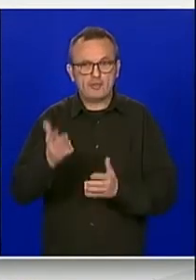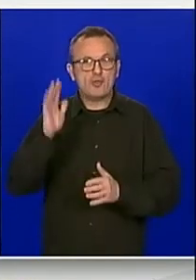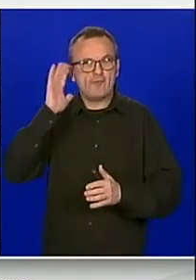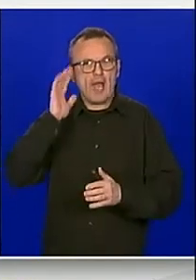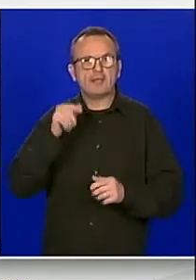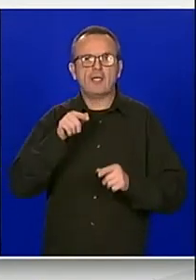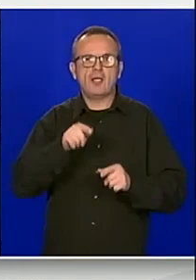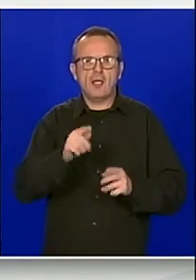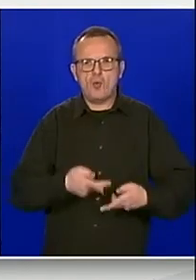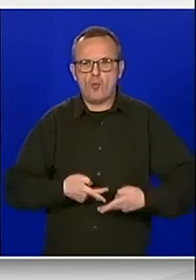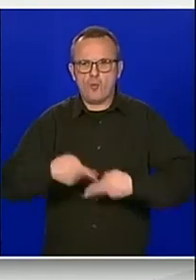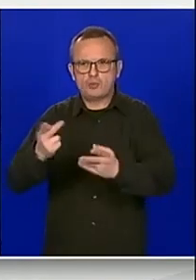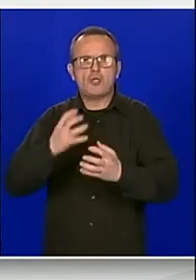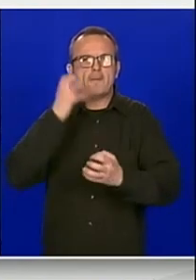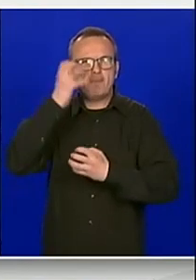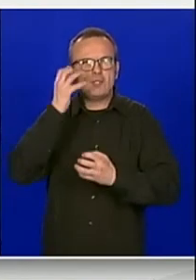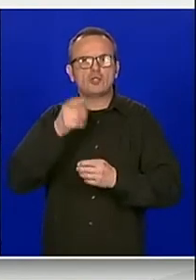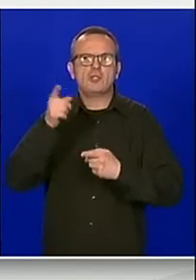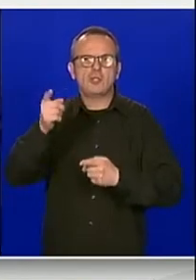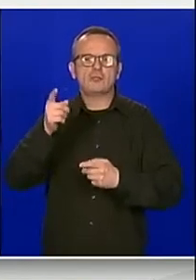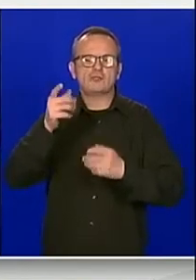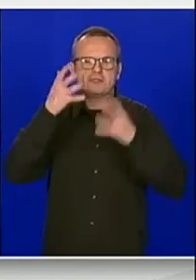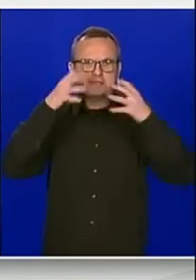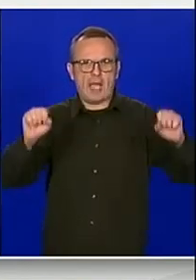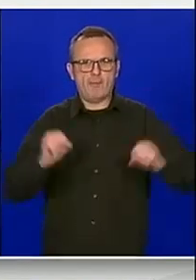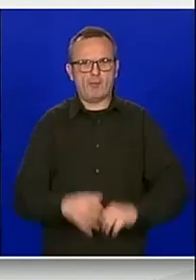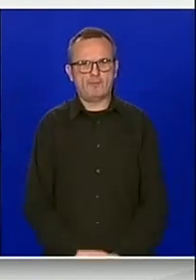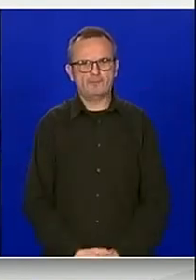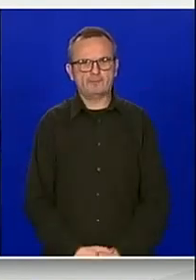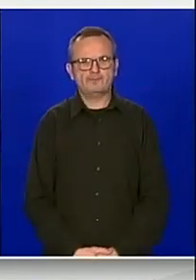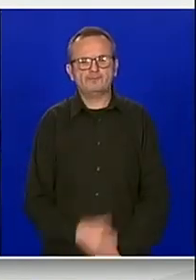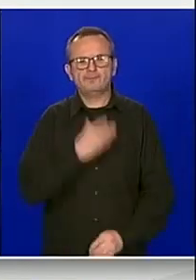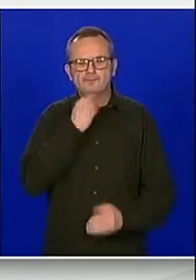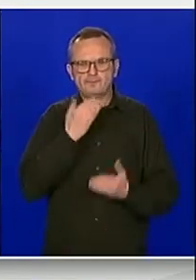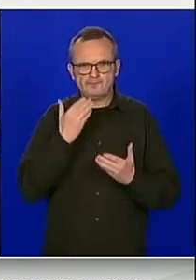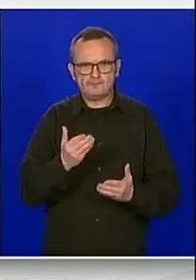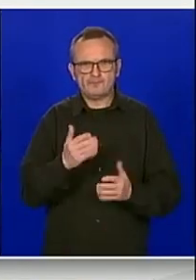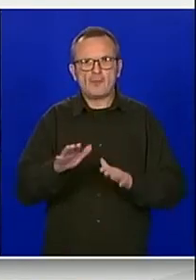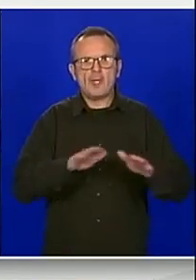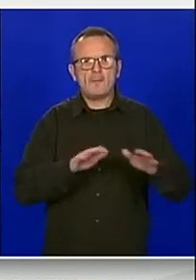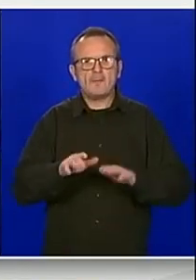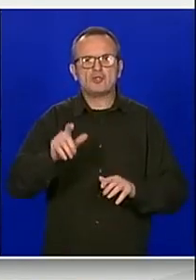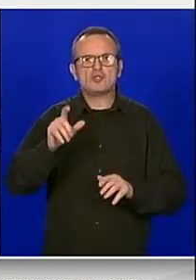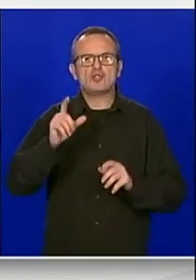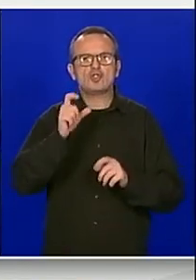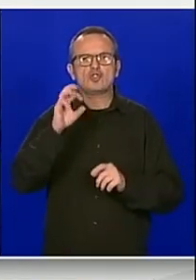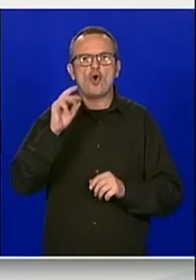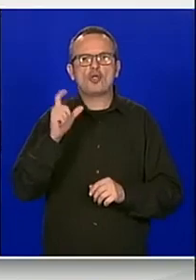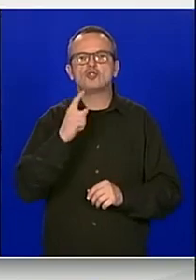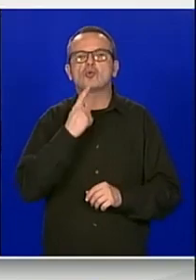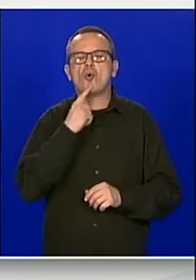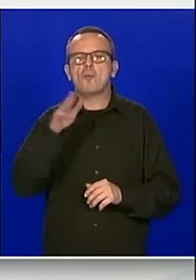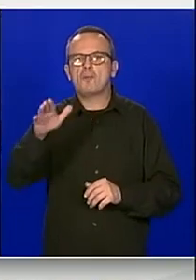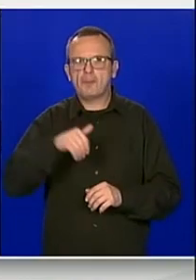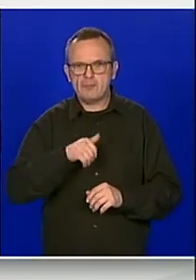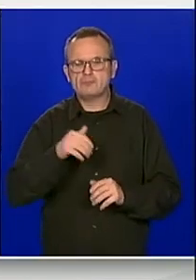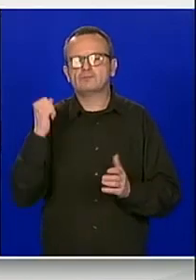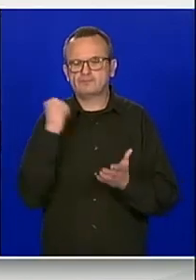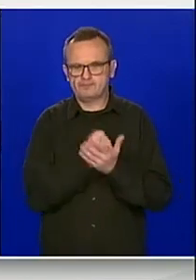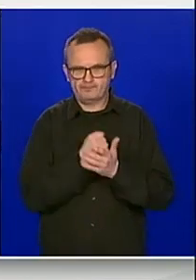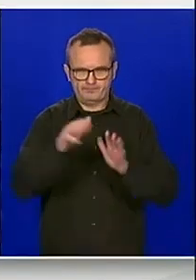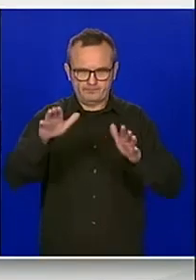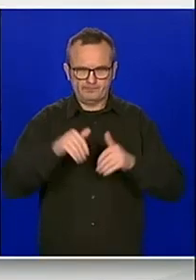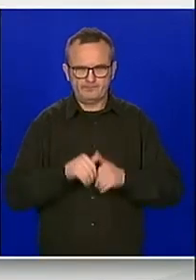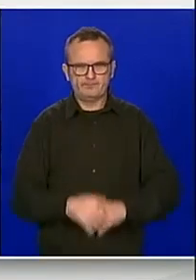sabor o prihvaćanjima predmetnog izvješća. Hvala vam lijepo. Hvala lijepa, ministre Čorić, tko je za? Konstatiram da smo